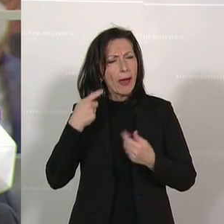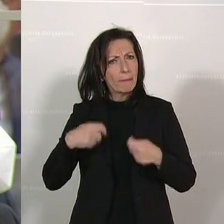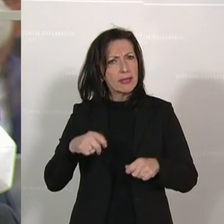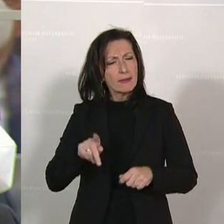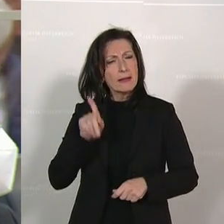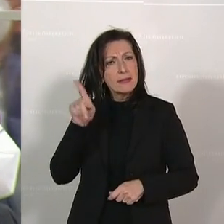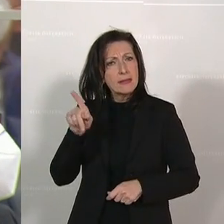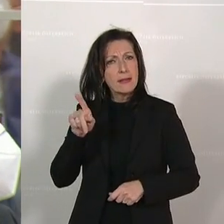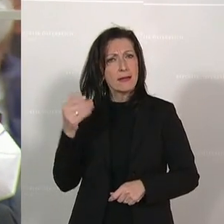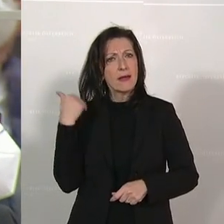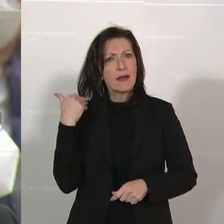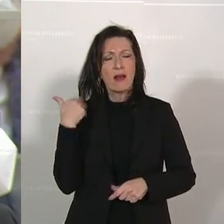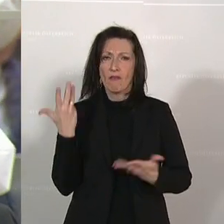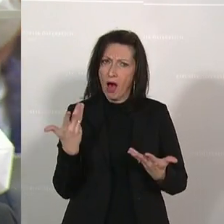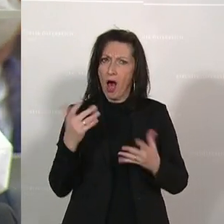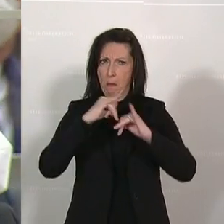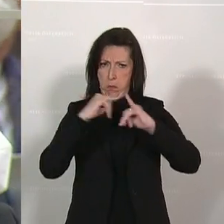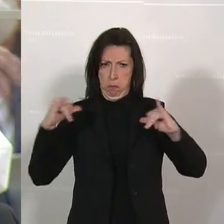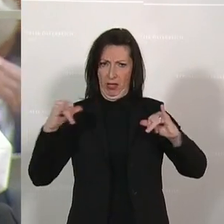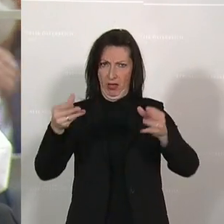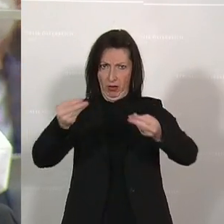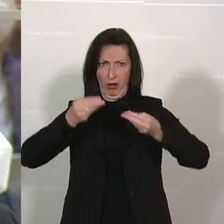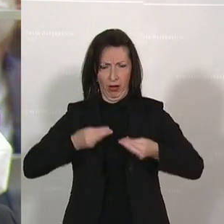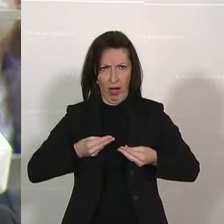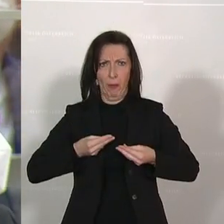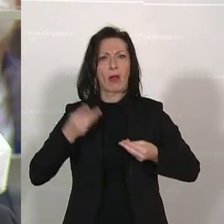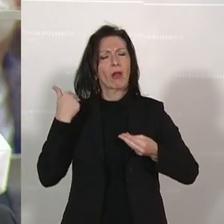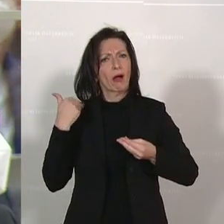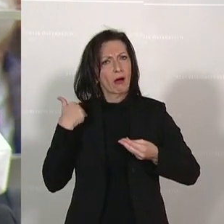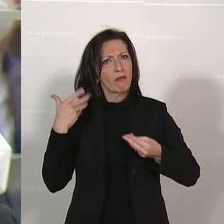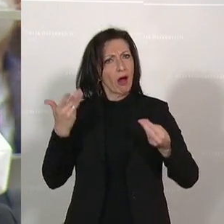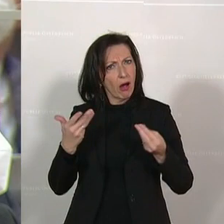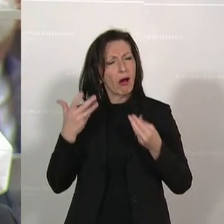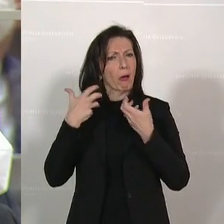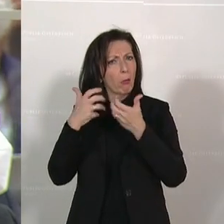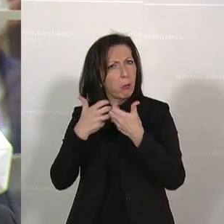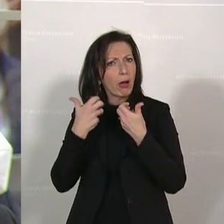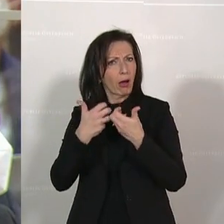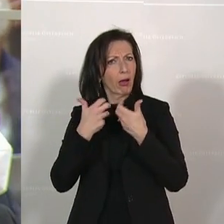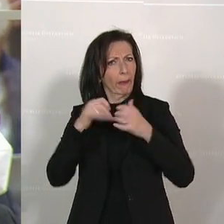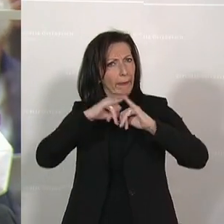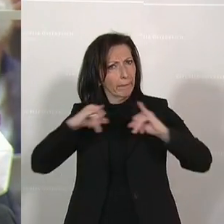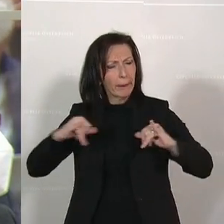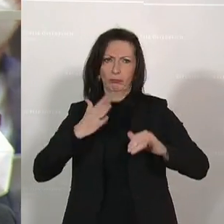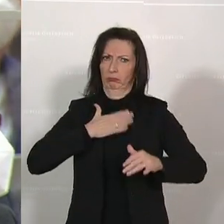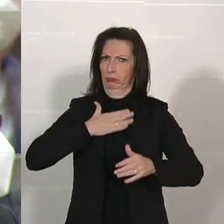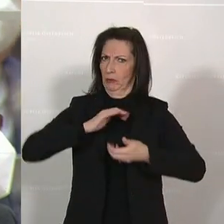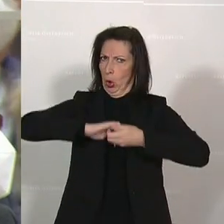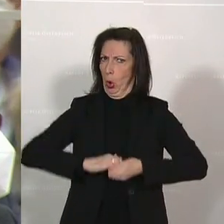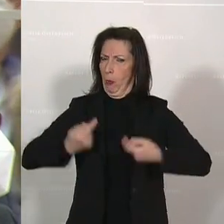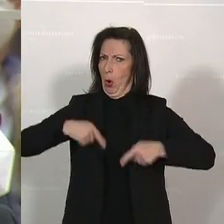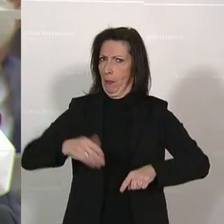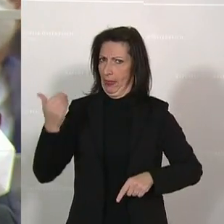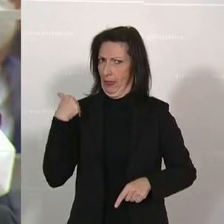einleitend einen Brief, den Sie uns übermittelt haben, über den berichtet haben und unser Klubobmann sich zu Wort